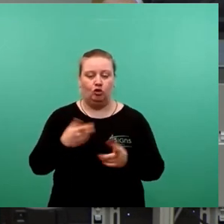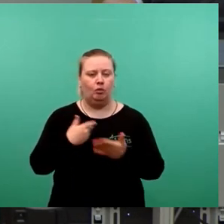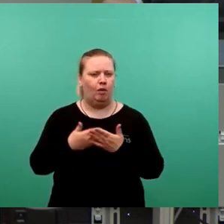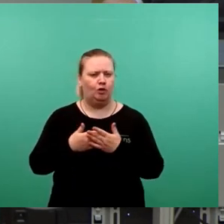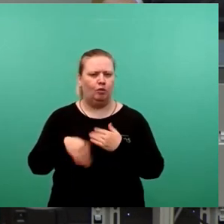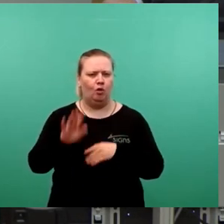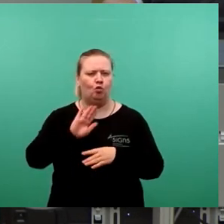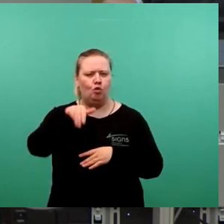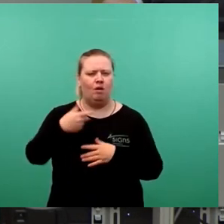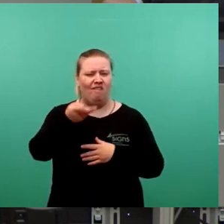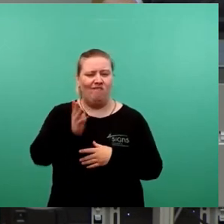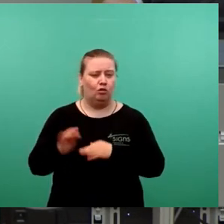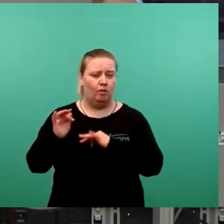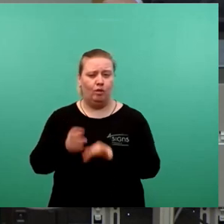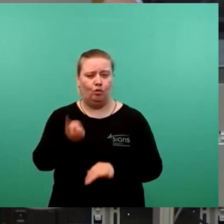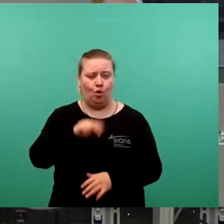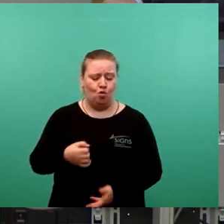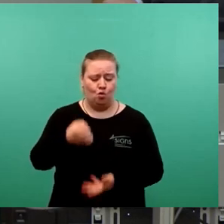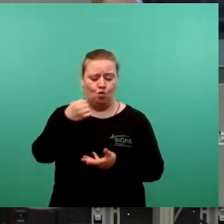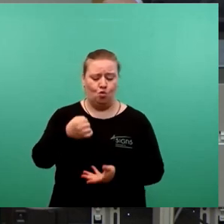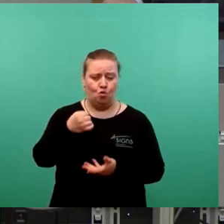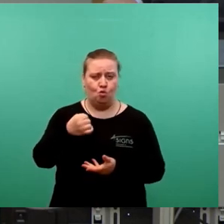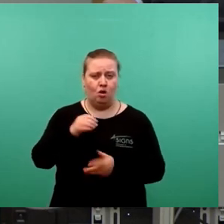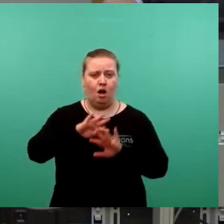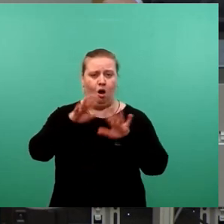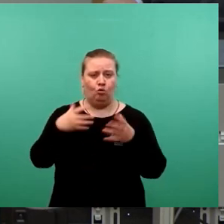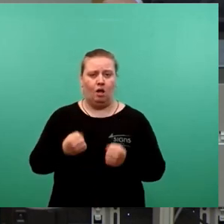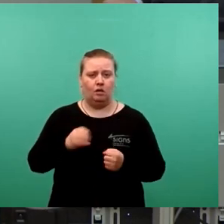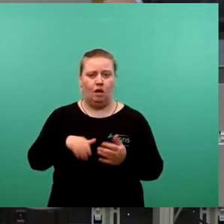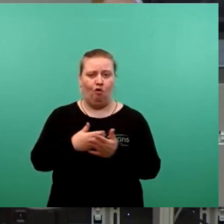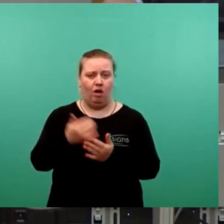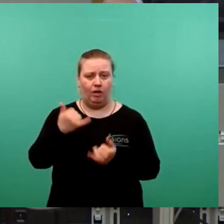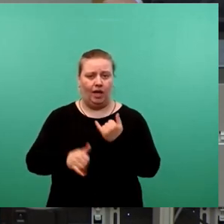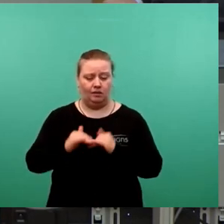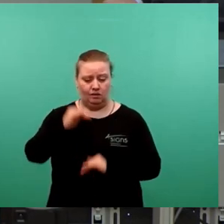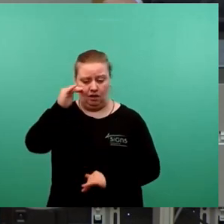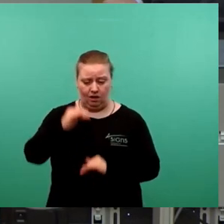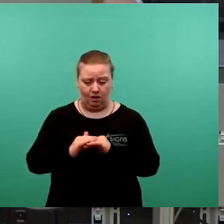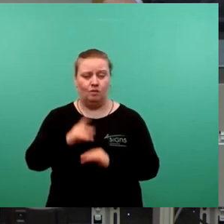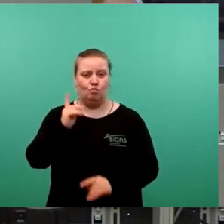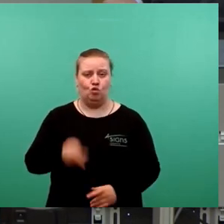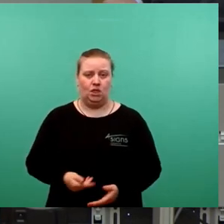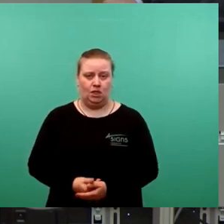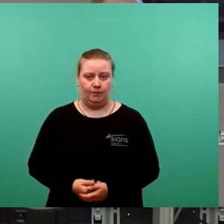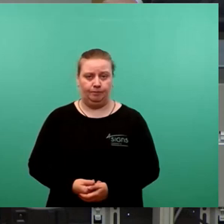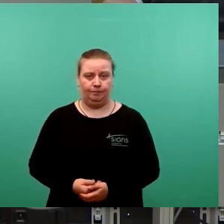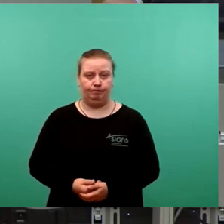von über 400 Millionen Euro sogenannten Hausaufgaberesten, sind anzupacken. Uns erreichten Briefe